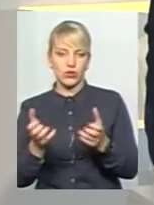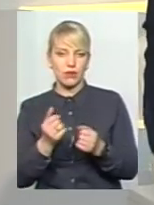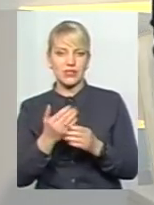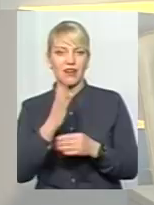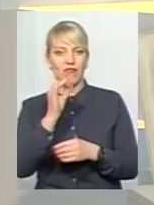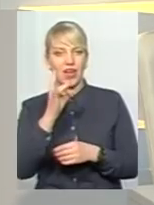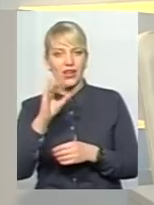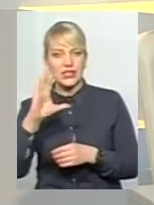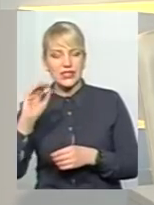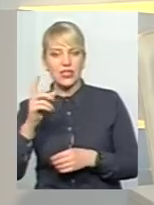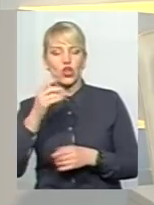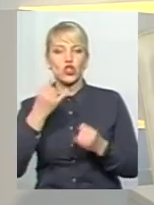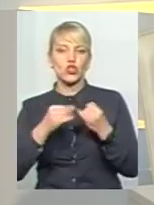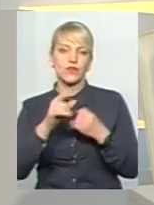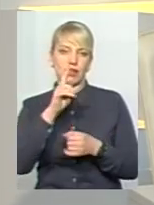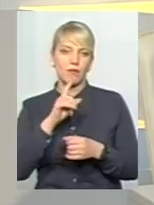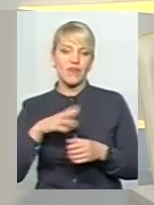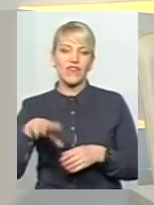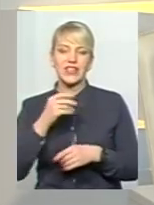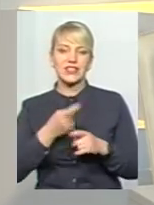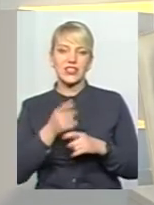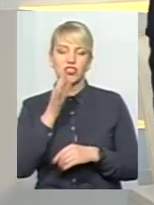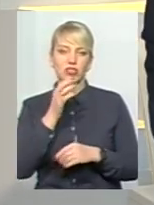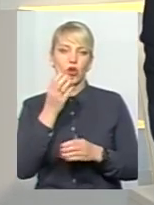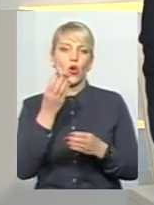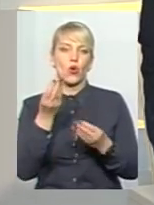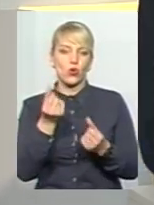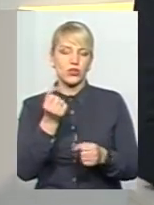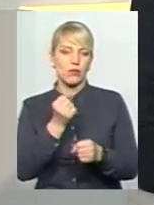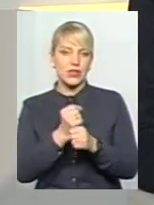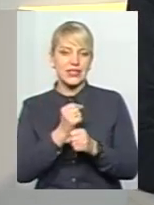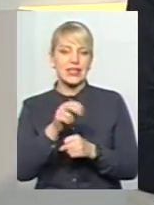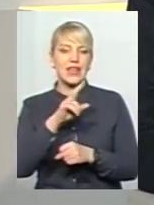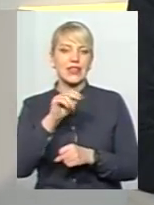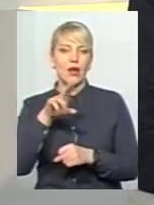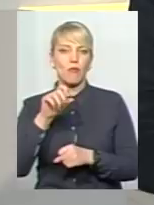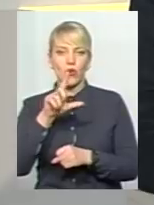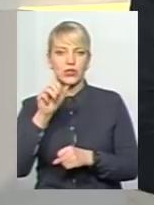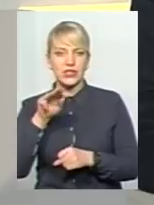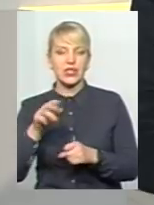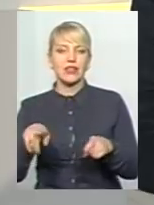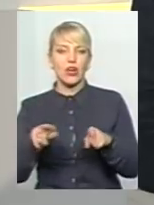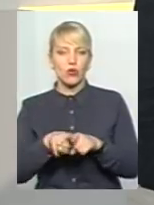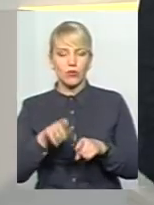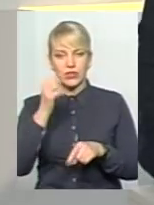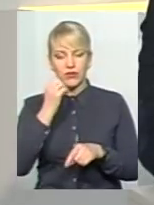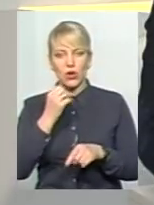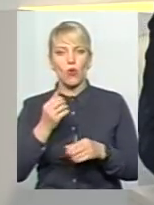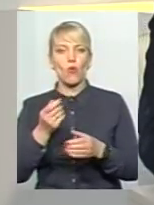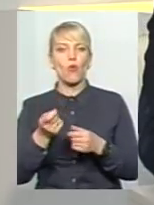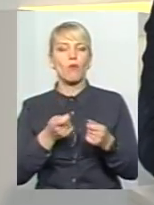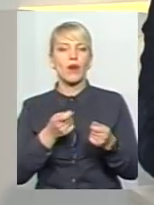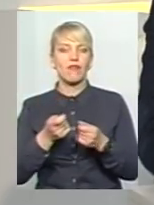місяць. Весь цей час кошти працюють на депозитному рахунку. І саме завдяки от такому оперативному управлінню фінансів. Це не